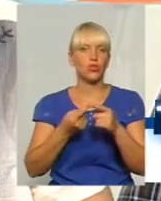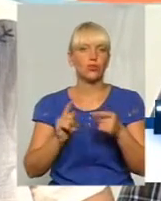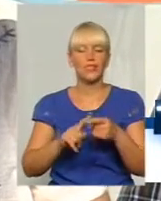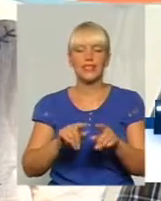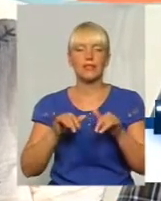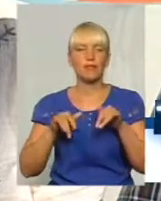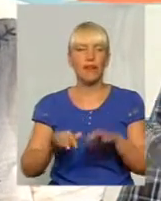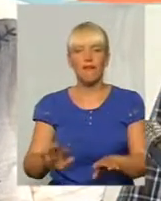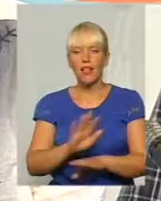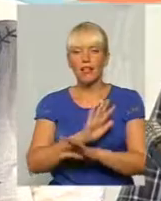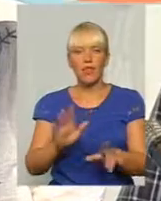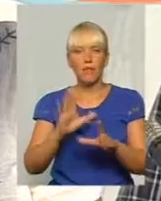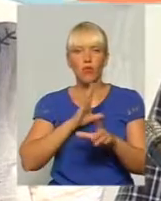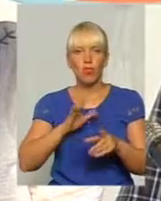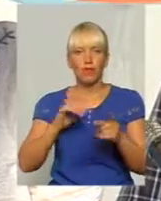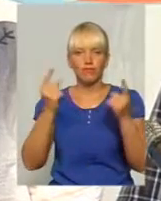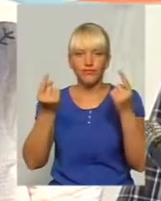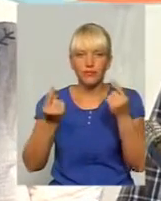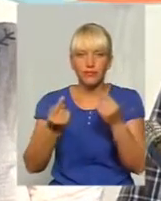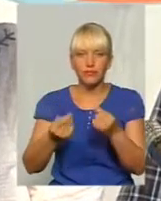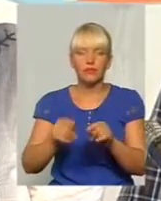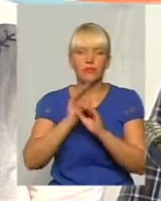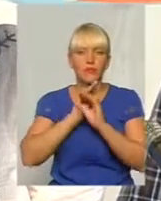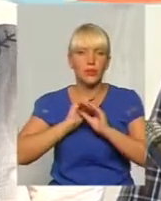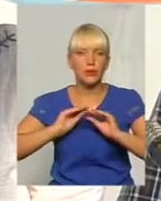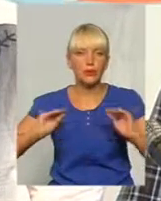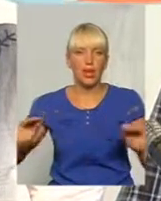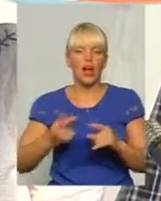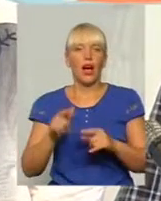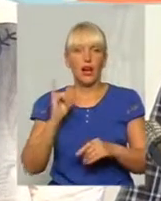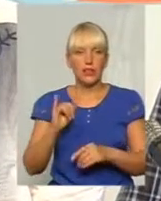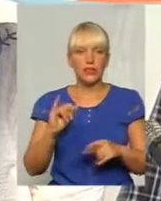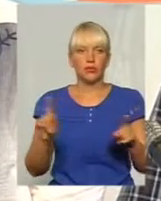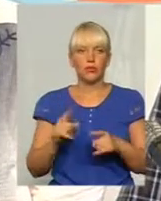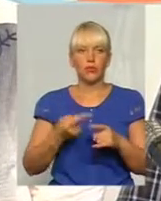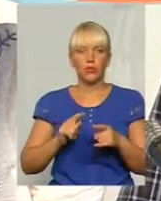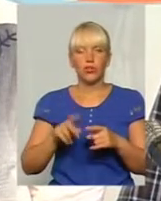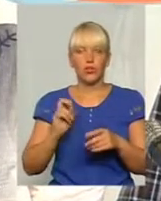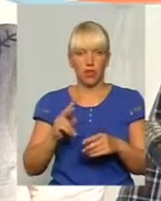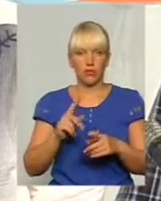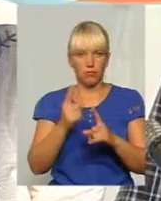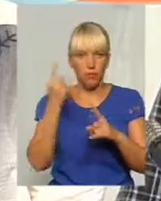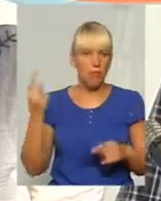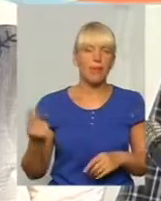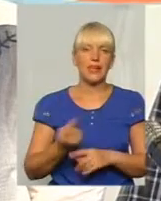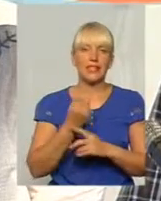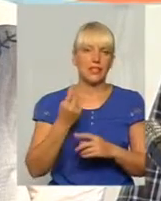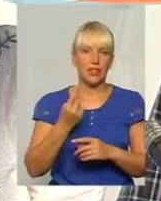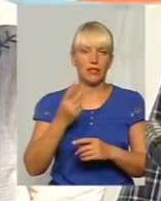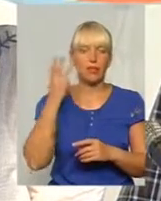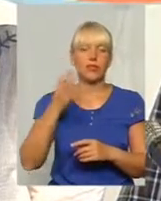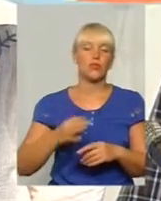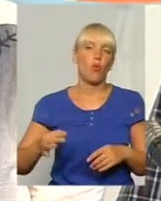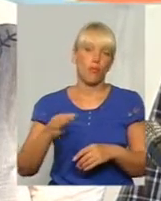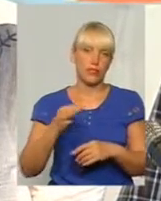зійшла на нівець, була розслідувана, як такий великий прецедент в Мельницької області. Вона не має бути